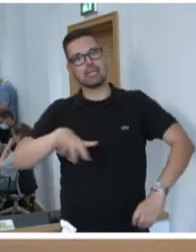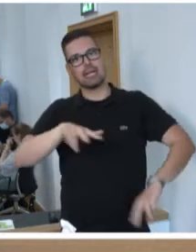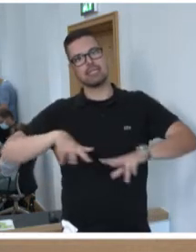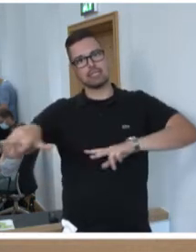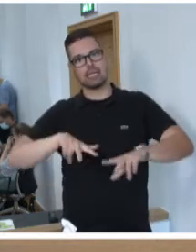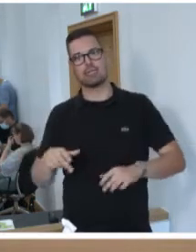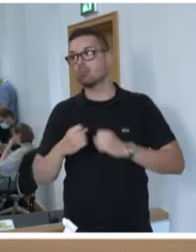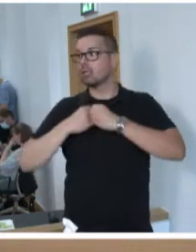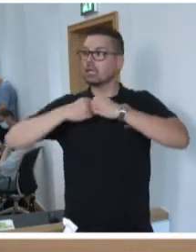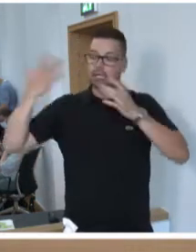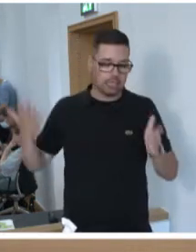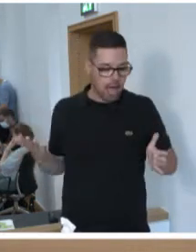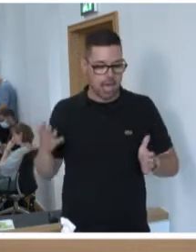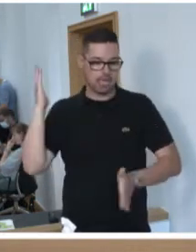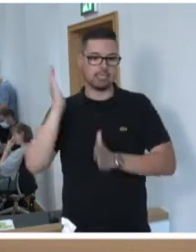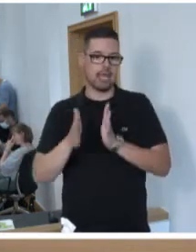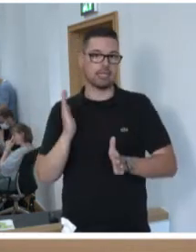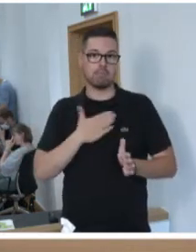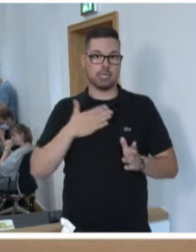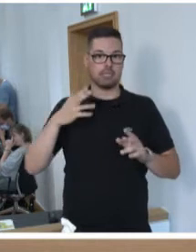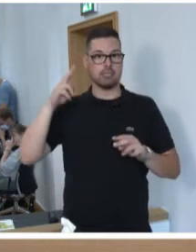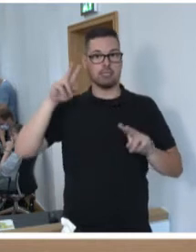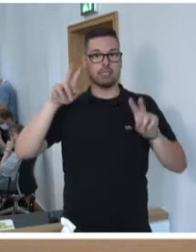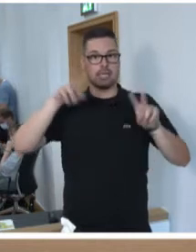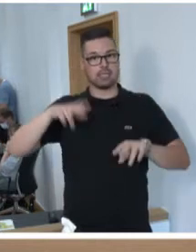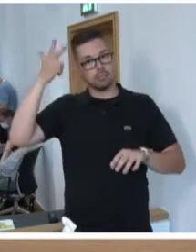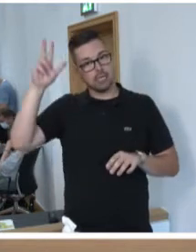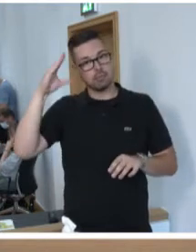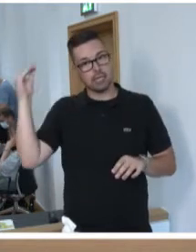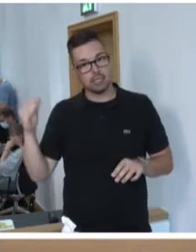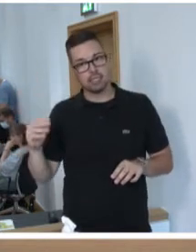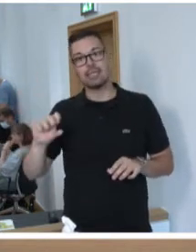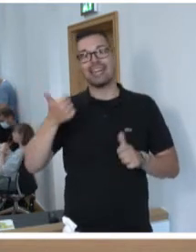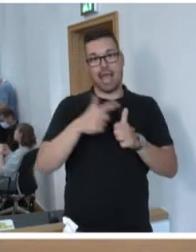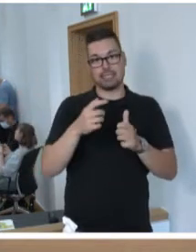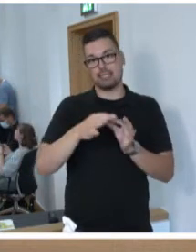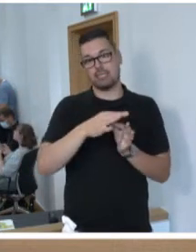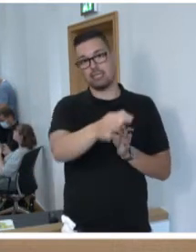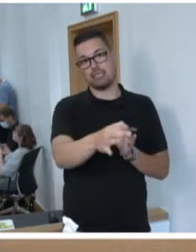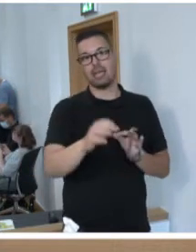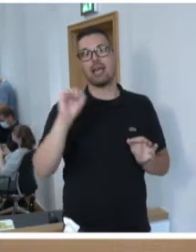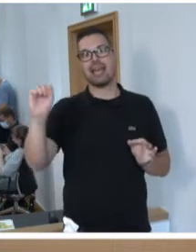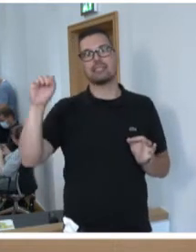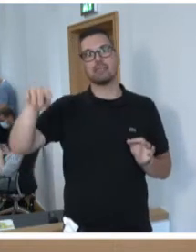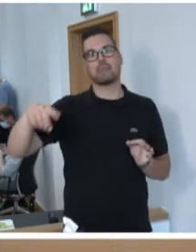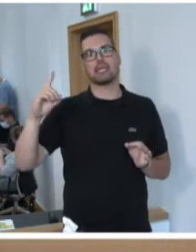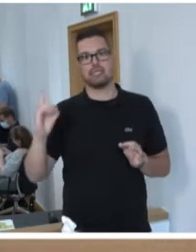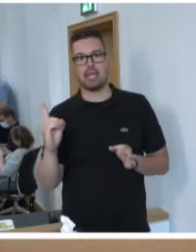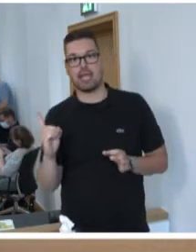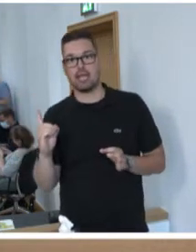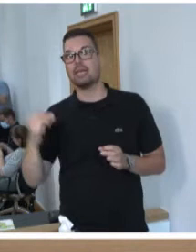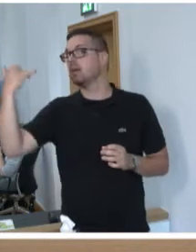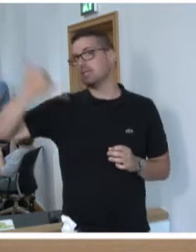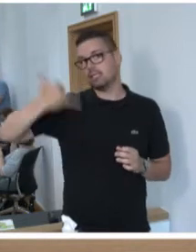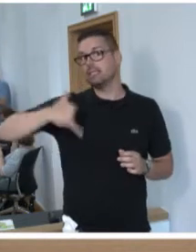deutlich und klar zu sagen, meine sehr verehrten Damen und Herren, es ist in erster Linie die SPD-Landesregierung, die